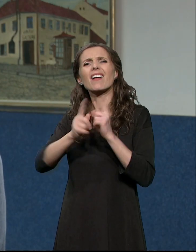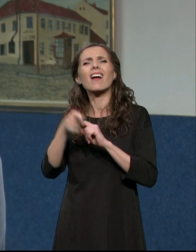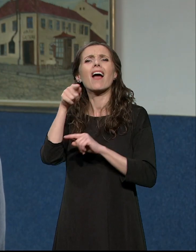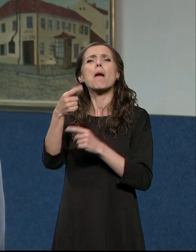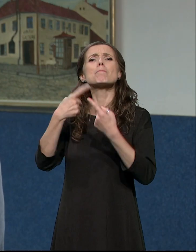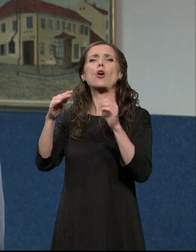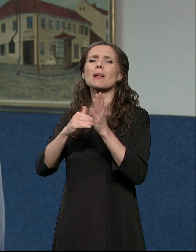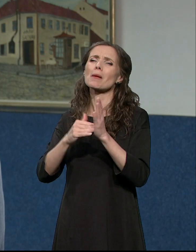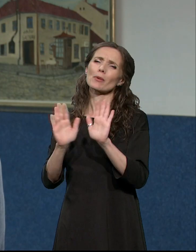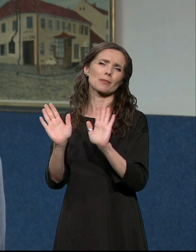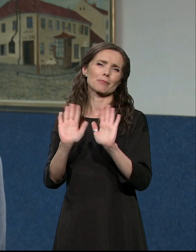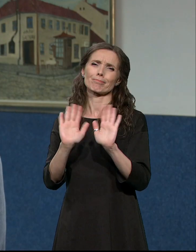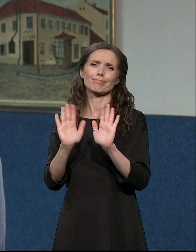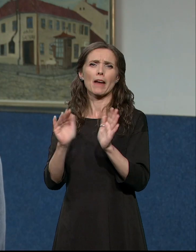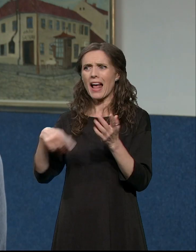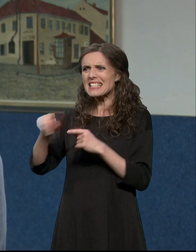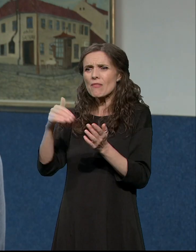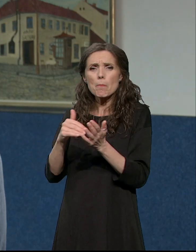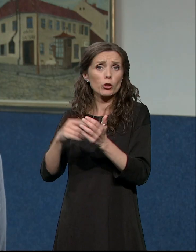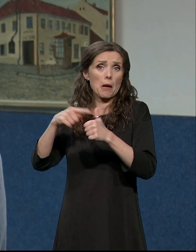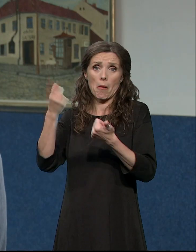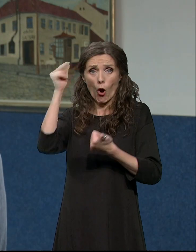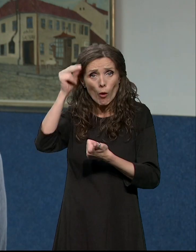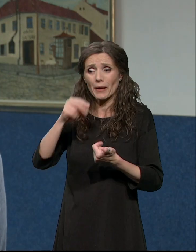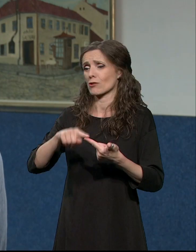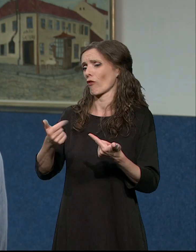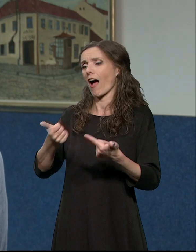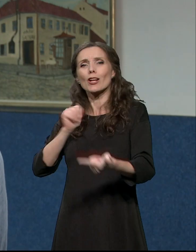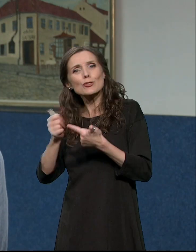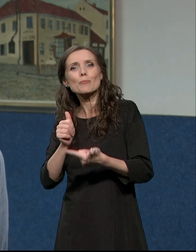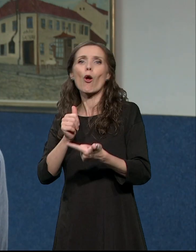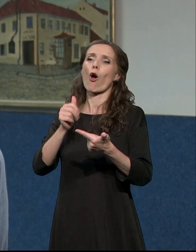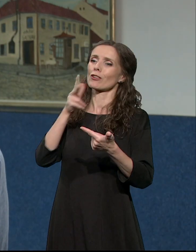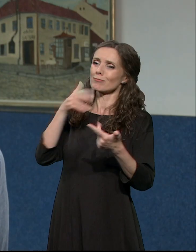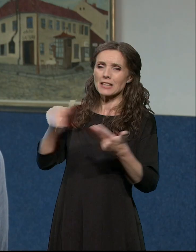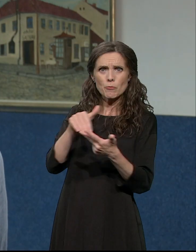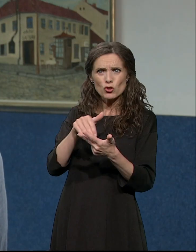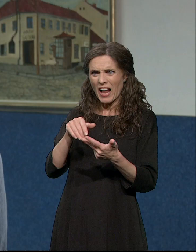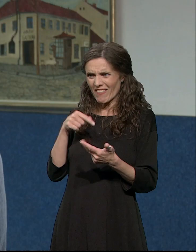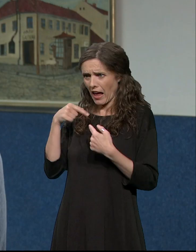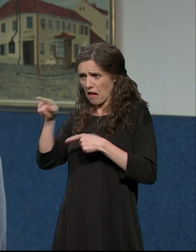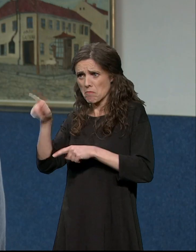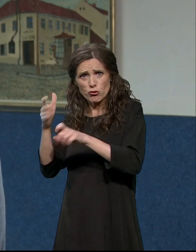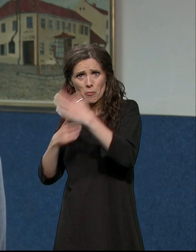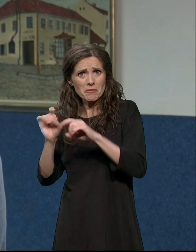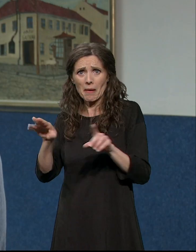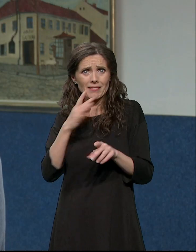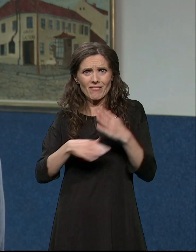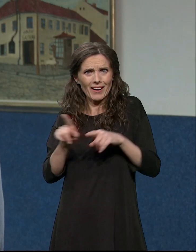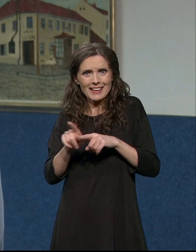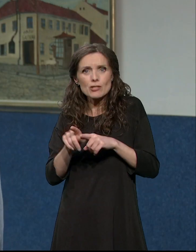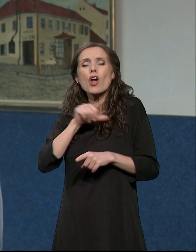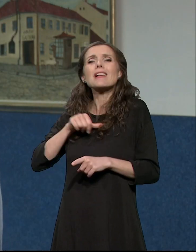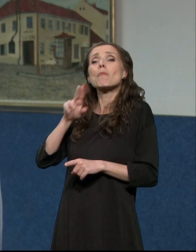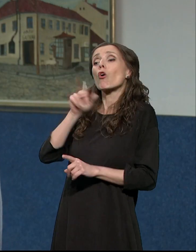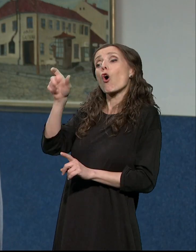Potrebe za obrazovanjem, za bavljanje sportom, za pošljavanjem su iste. Samo ih osobe sa invaliditetom zadovoljavaju na neki drugi